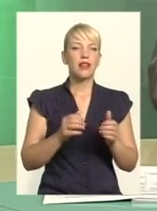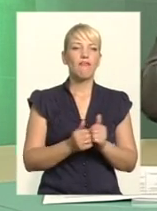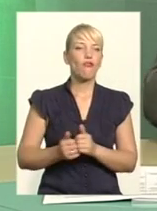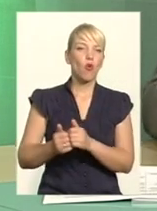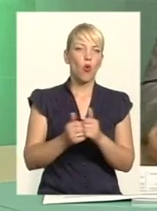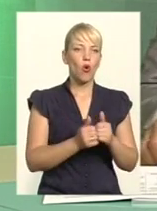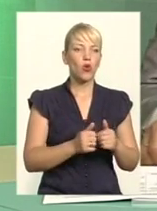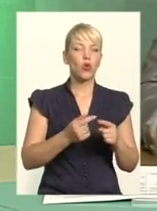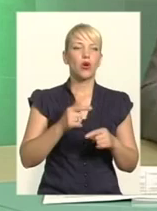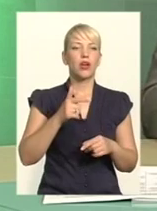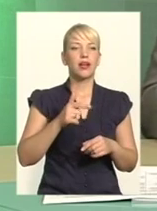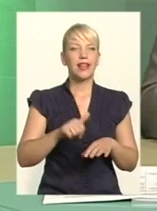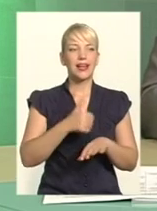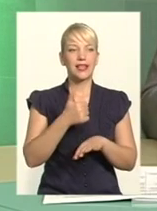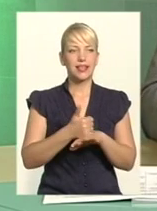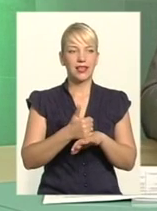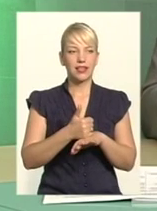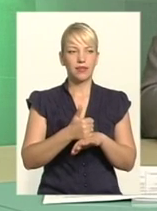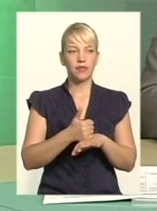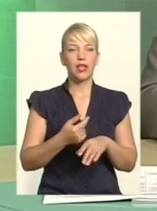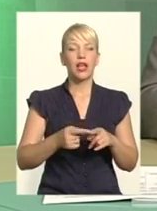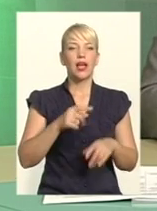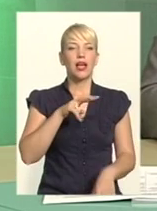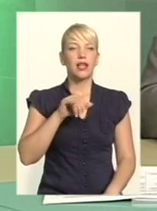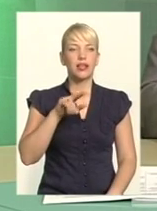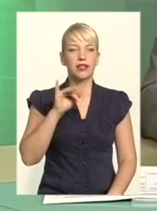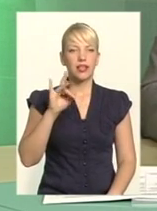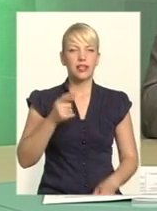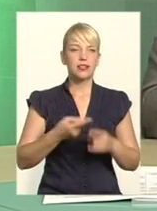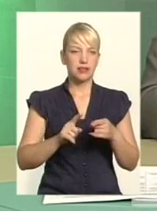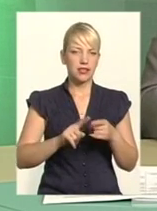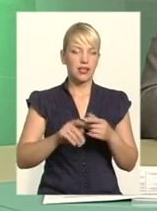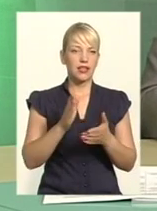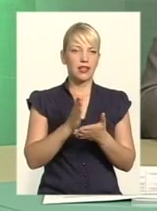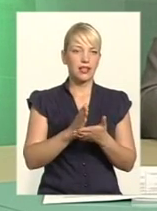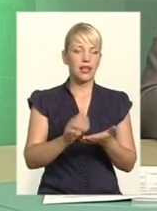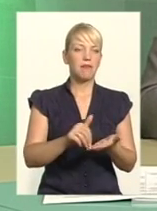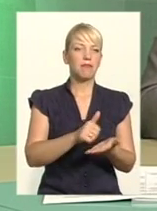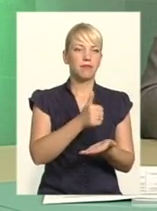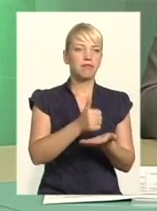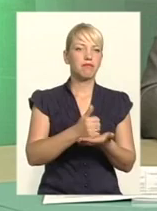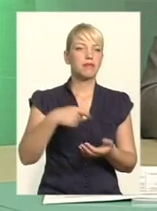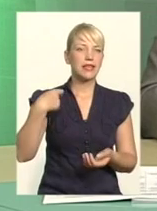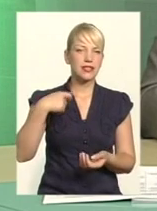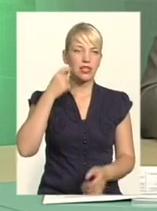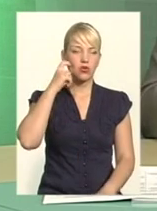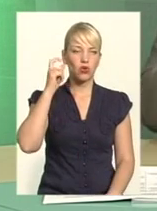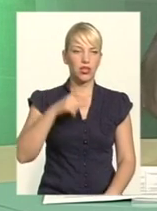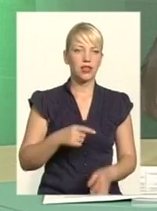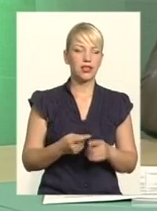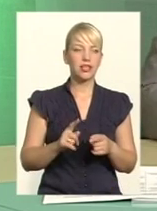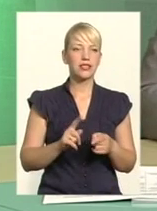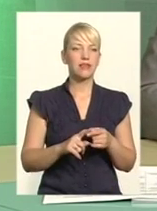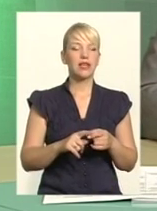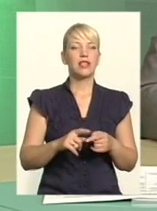Володимирович, інші серйозні люди, це є звичайний президент України. Ми підтримуємо повністю його курс, він підтримує децентралізацію. Це перший